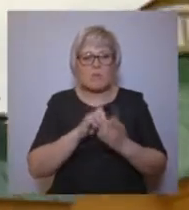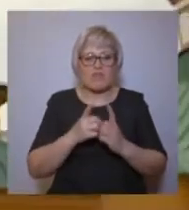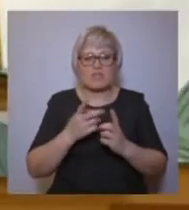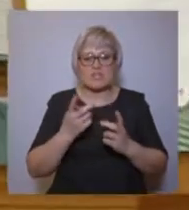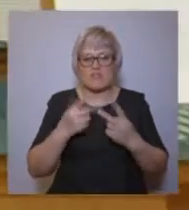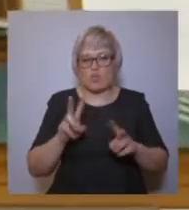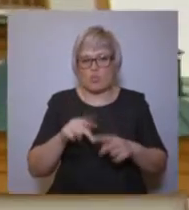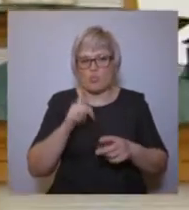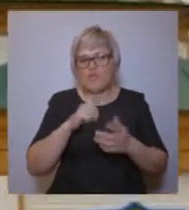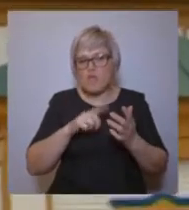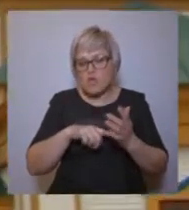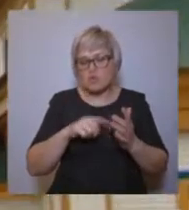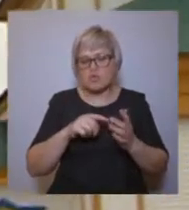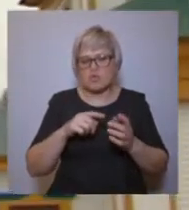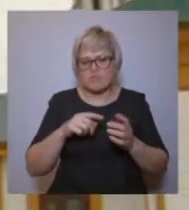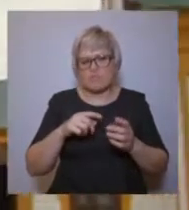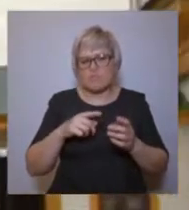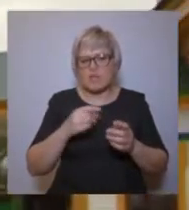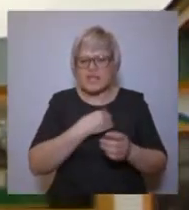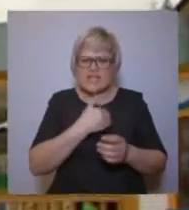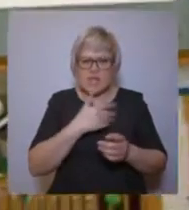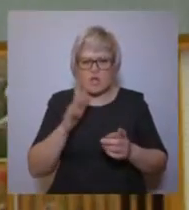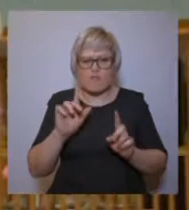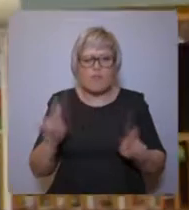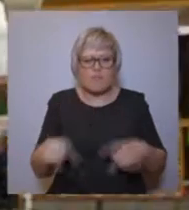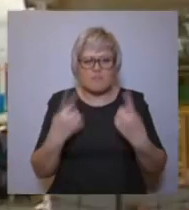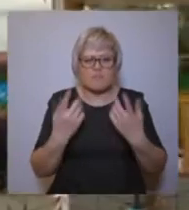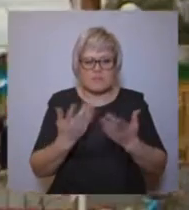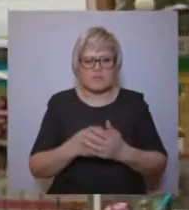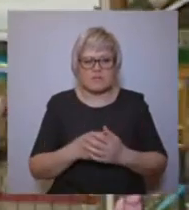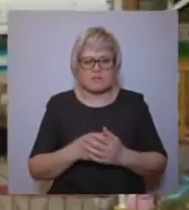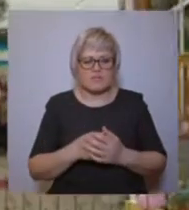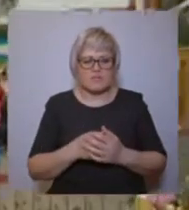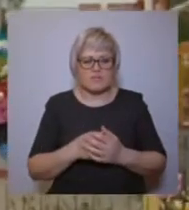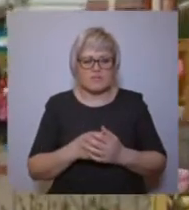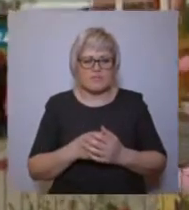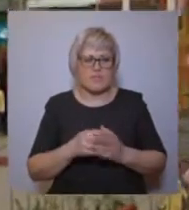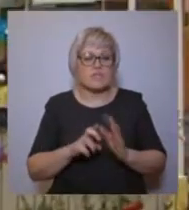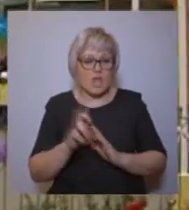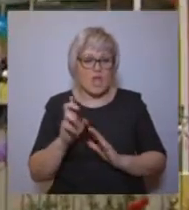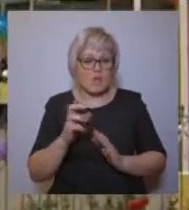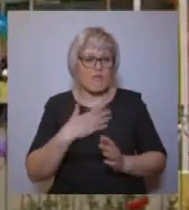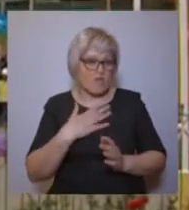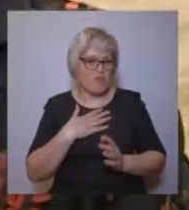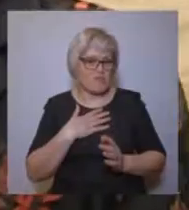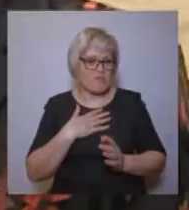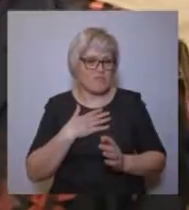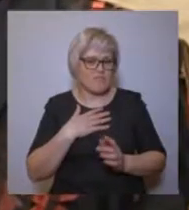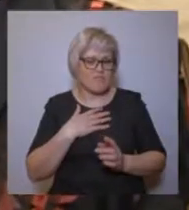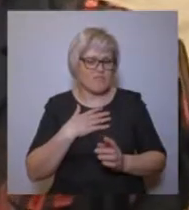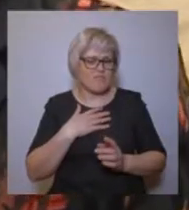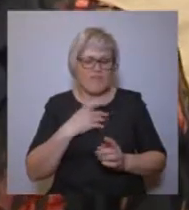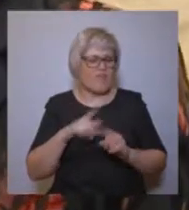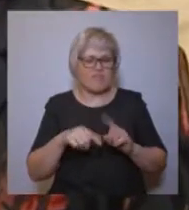в советское время в клуб, и как мечтали о его возрождении. Церковь, она наша родная, здесь крестились наши родители,